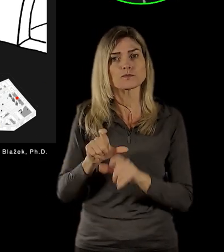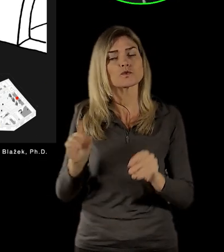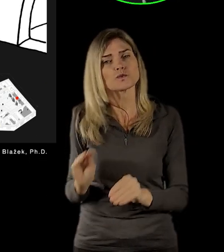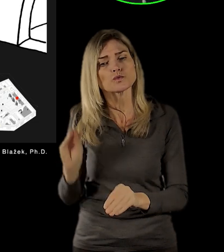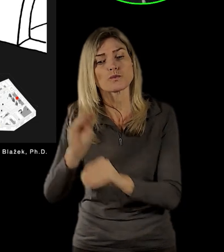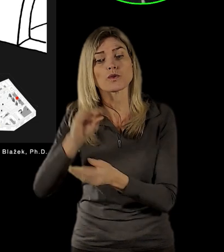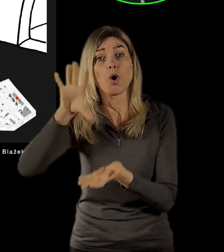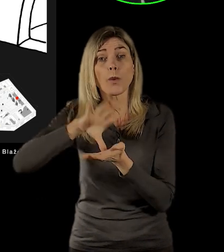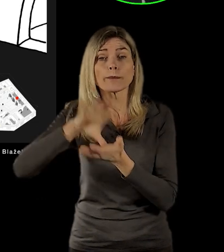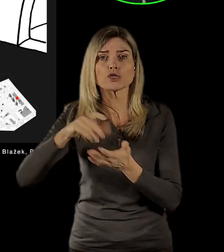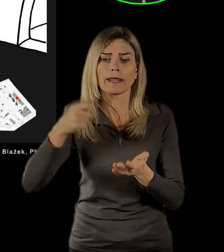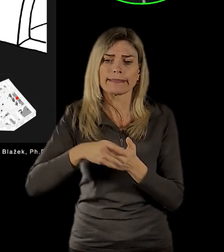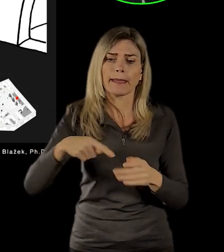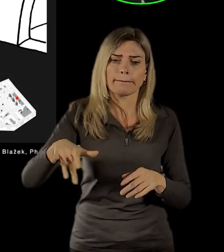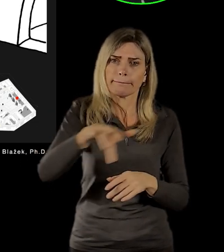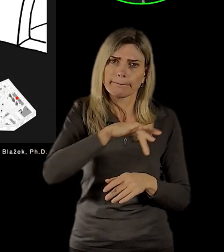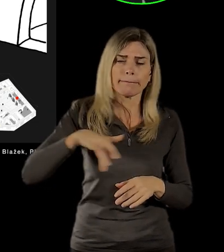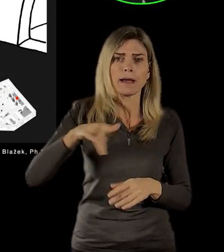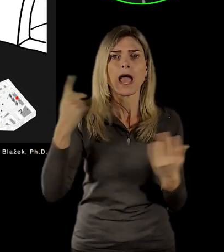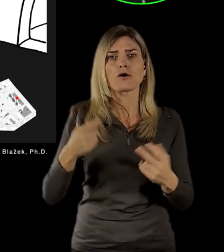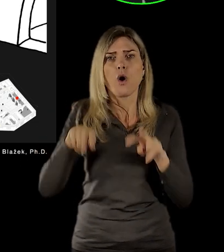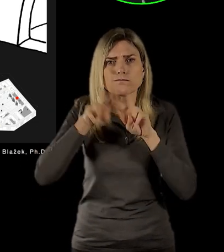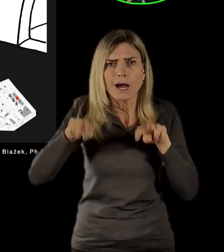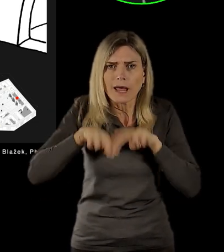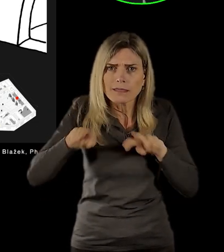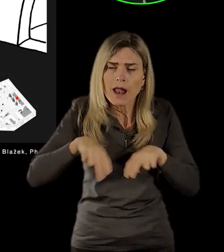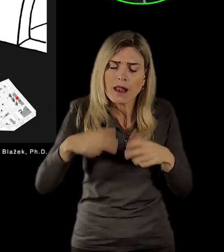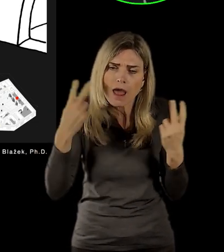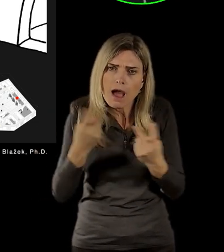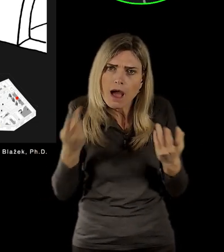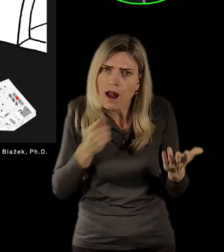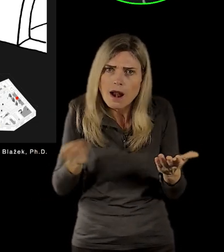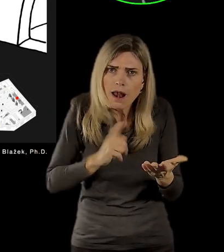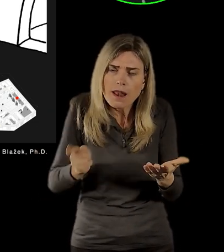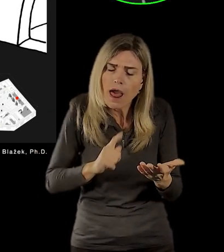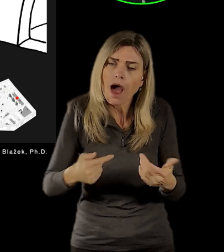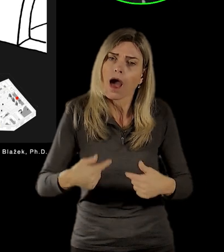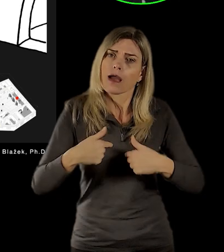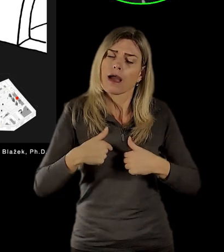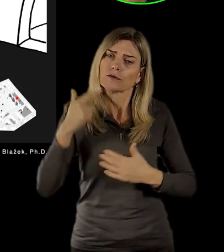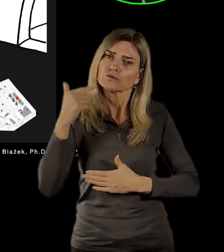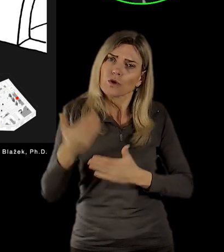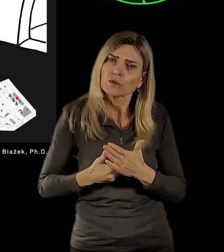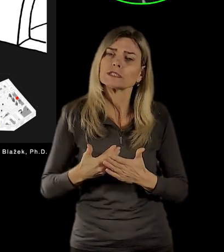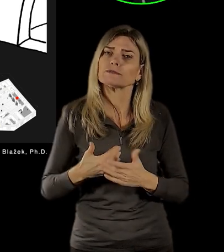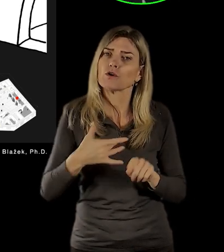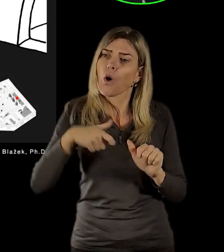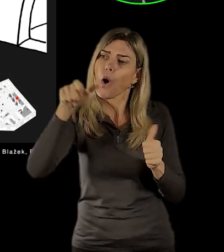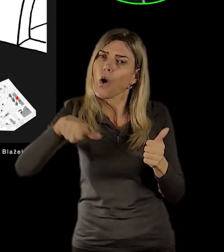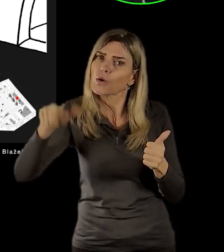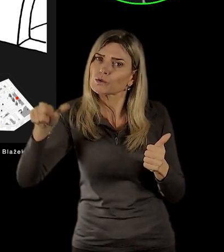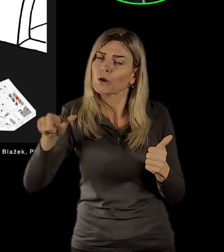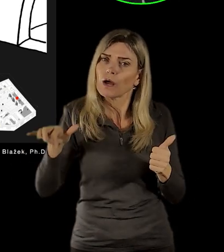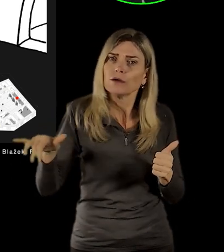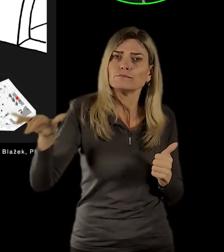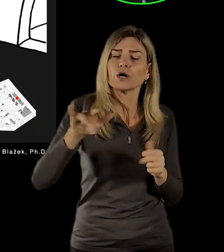prostřed, v té prostřední arkádě, tak se bude moc návštěvník seznámit s lidmi, kteří měli různé zkušenosti